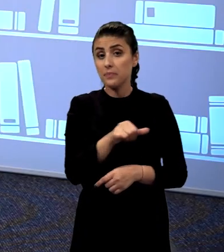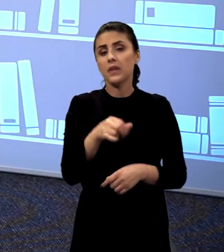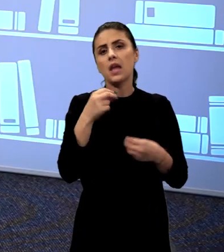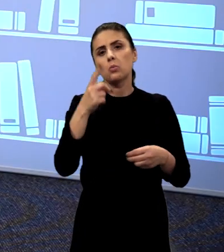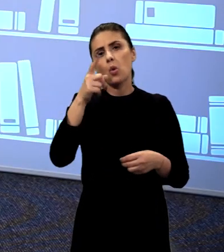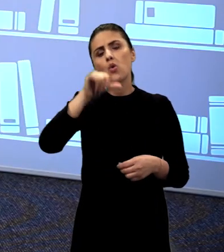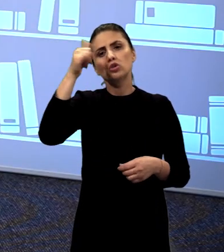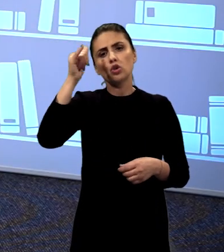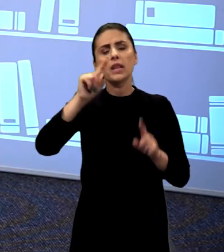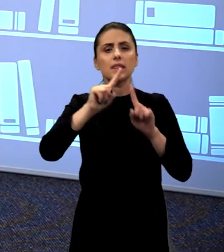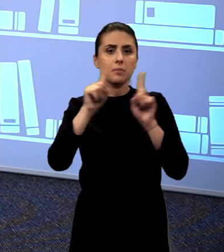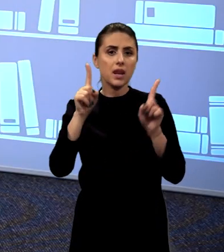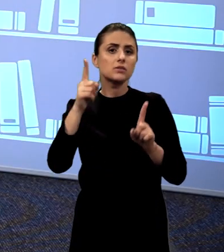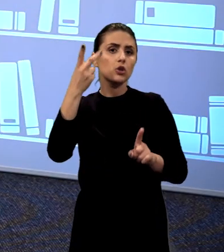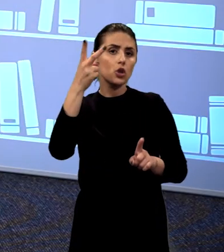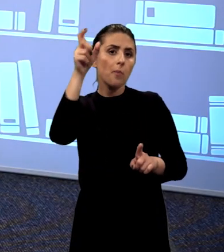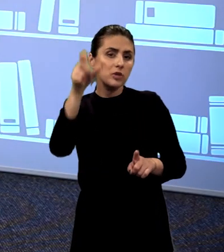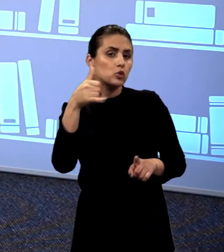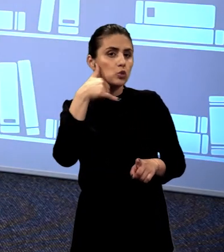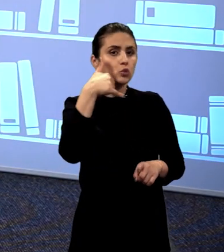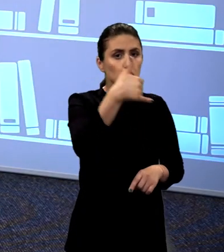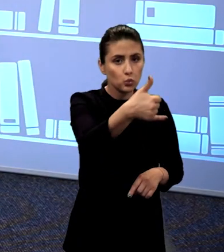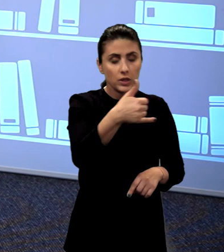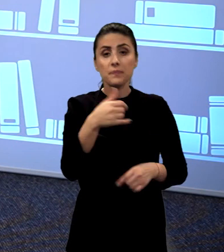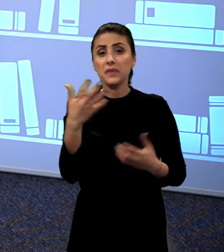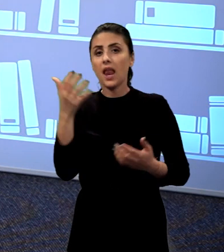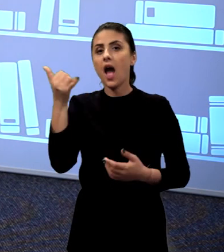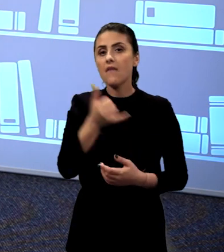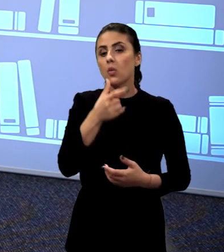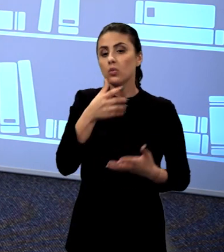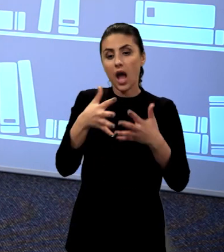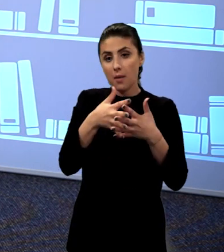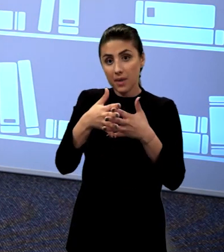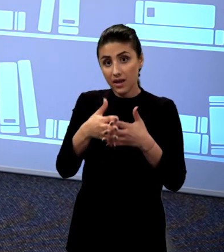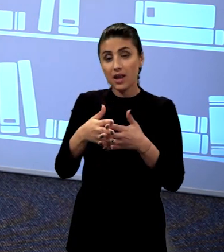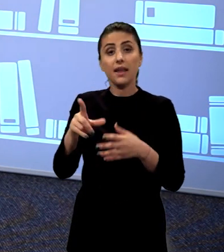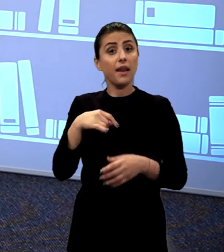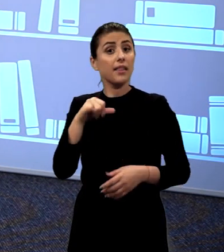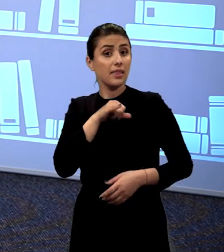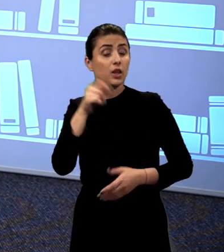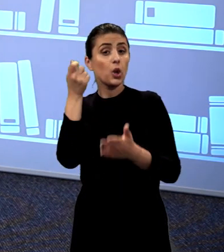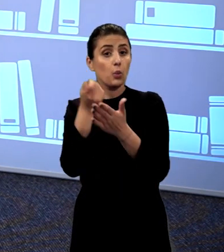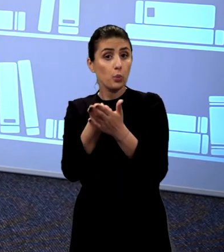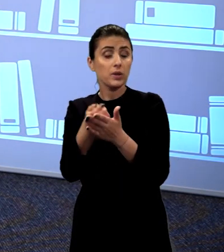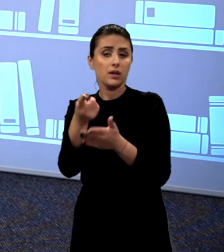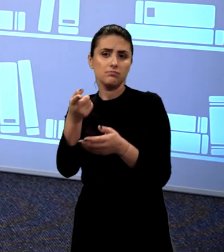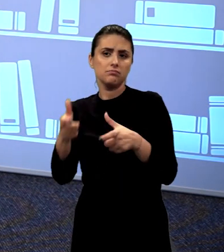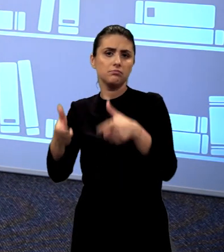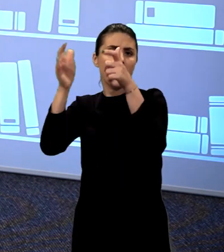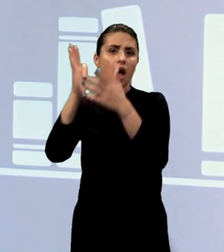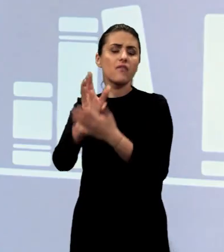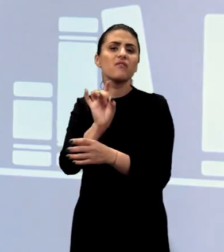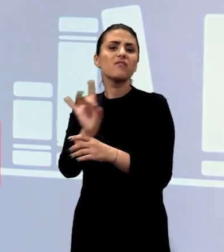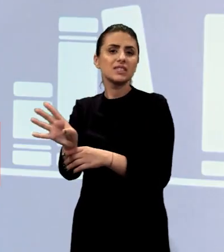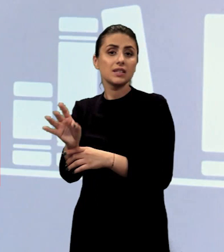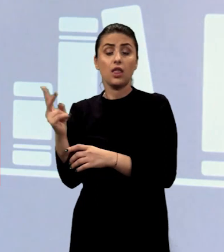joi dimineață îl contactează două persoane, care veniseră din America și care erau interesate de clădirea pe care o avea la vânzare.